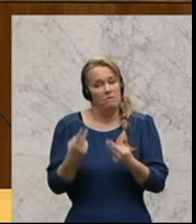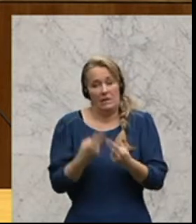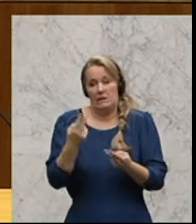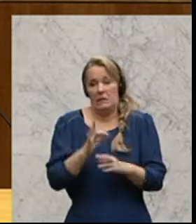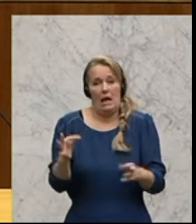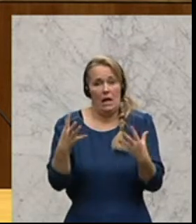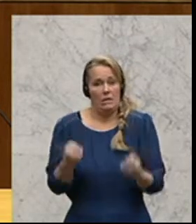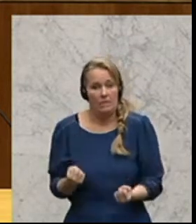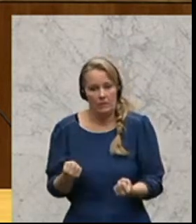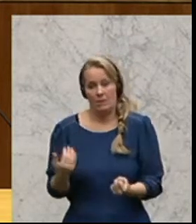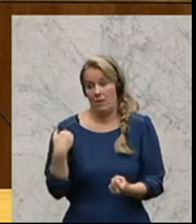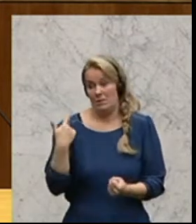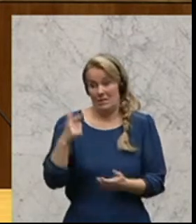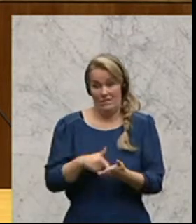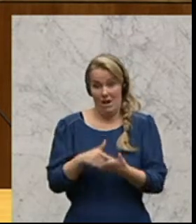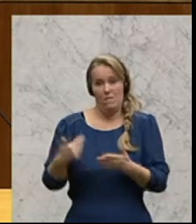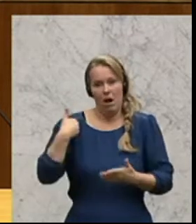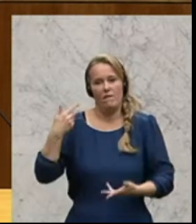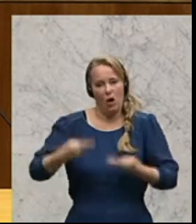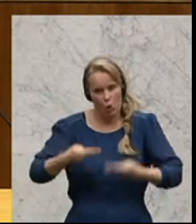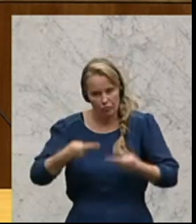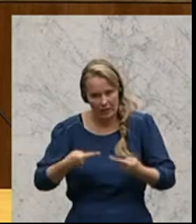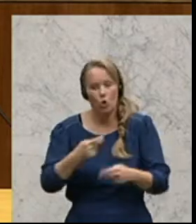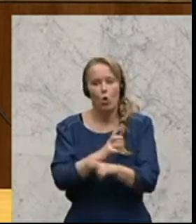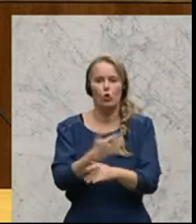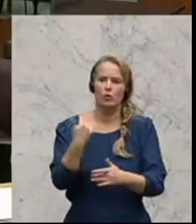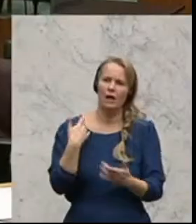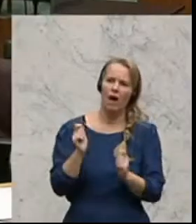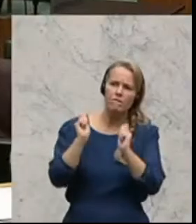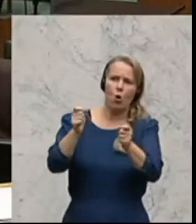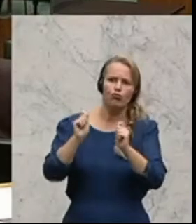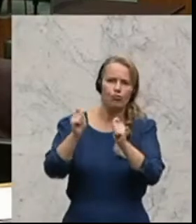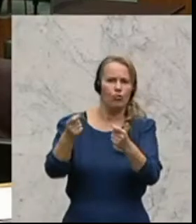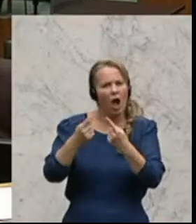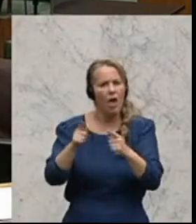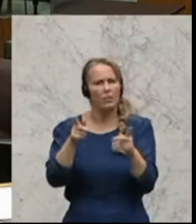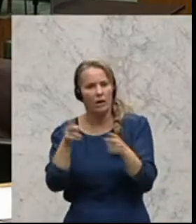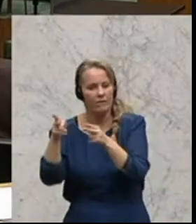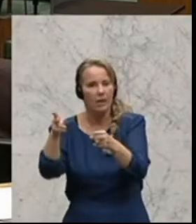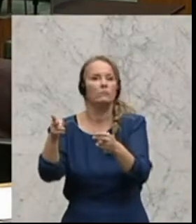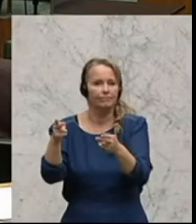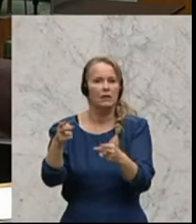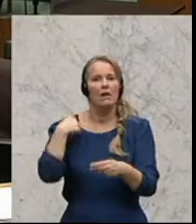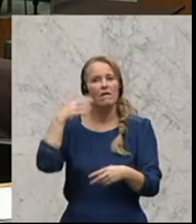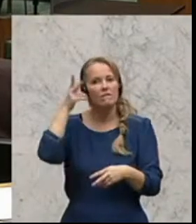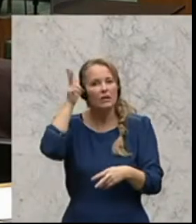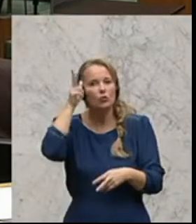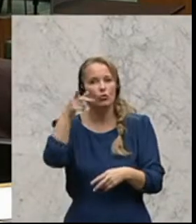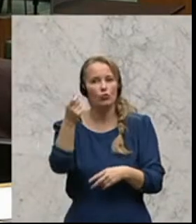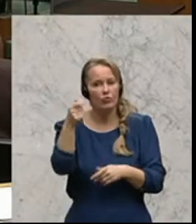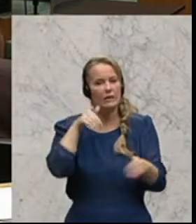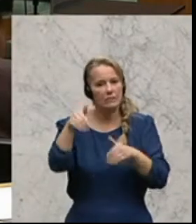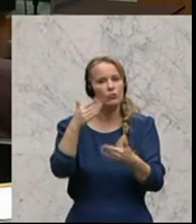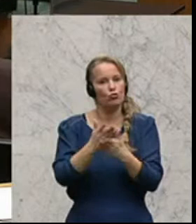bei den Sitzungen der letzten Ecofin zu Österreich einen Kompromissvorschlag eingebracht hätte. Ich habe mit dem französischen Finanzminister